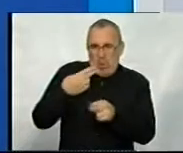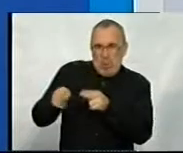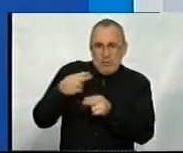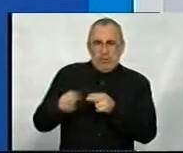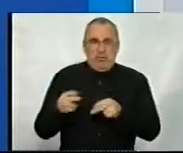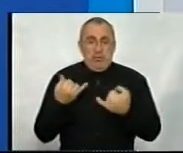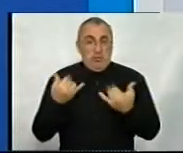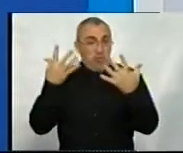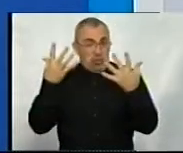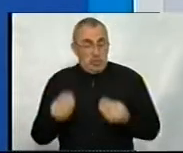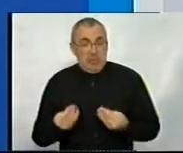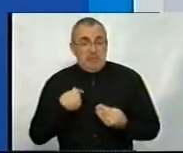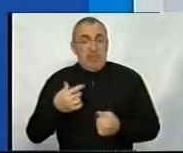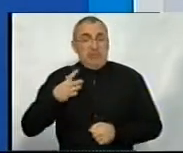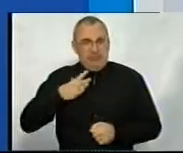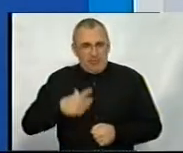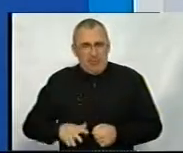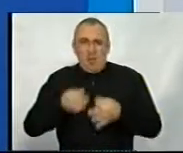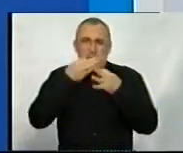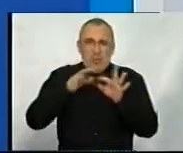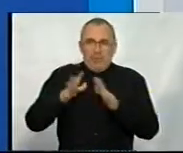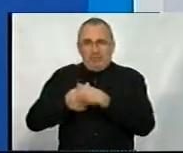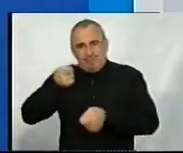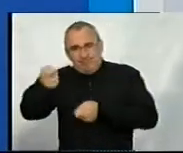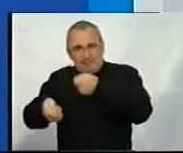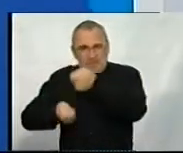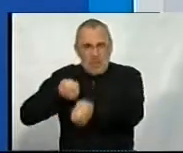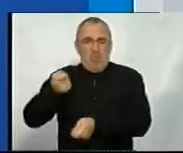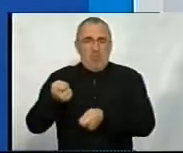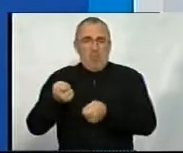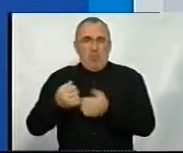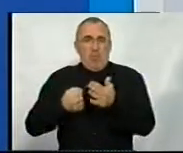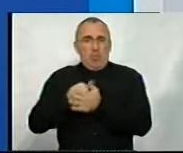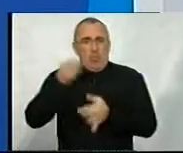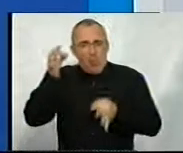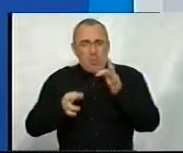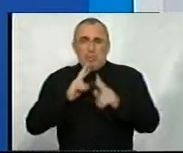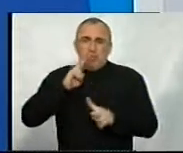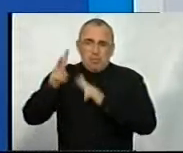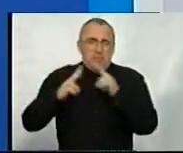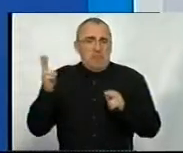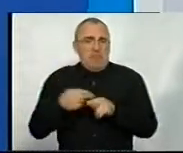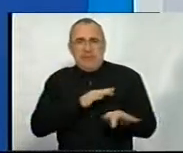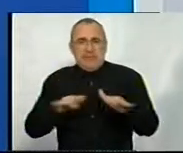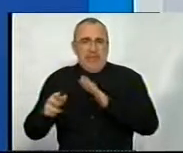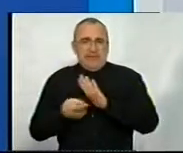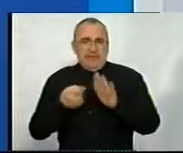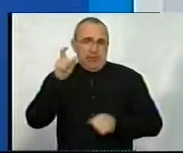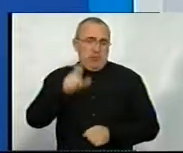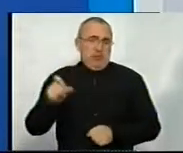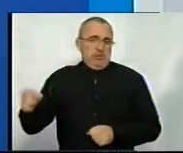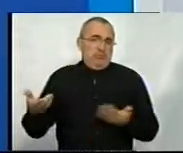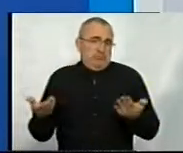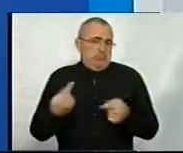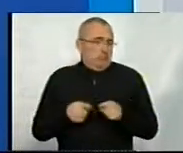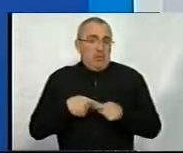Однак на сьогоднішній день ми змушені будь-яке наше клопотання йти до суду та оскаржувати бездіяльність слідчих. Ну, ось якось